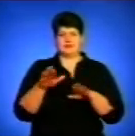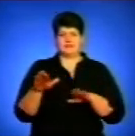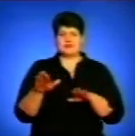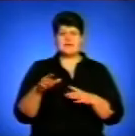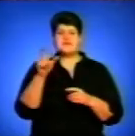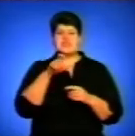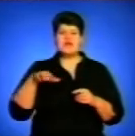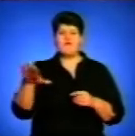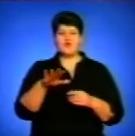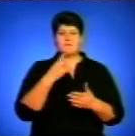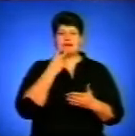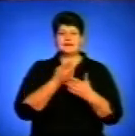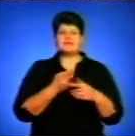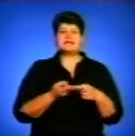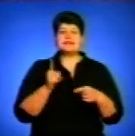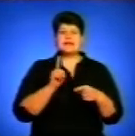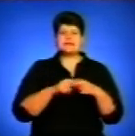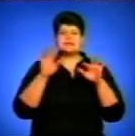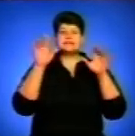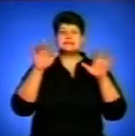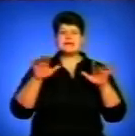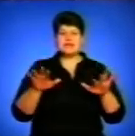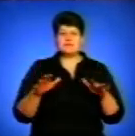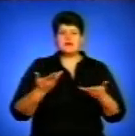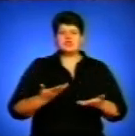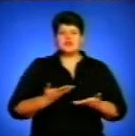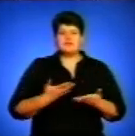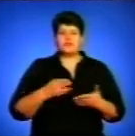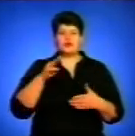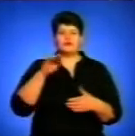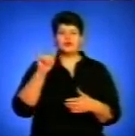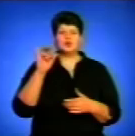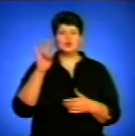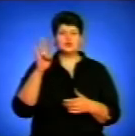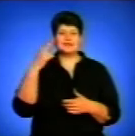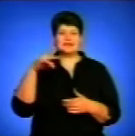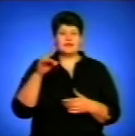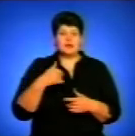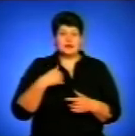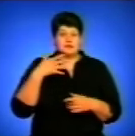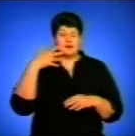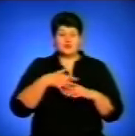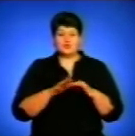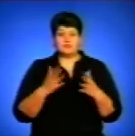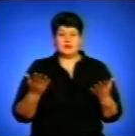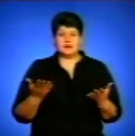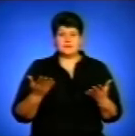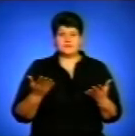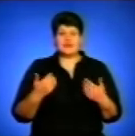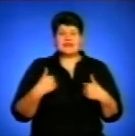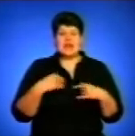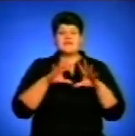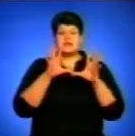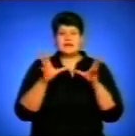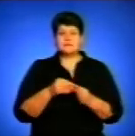дивиться на ці сніги, що ми живемо, як в тундрі. Вона нас не розуміє. Я взагалі тобі сказала,